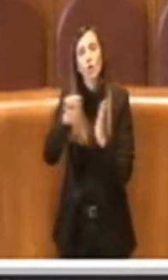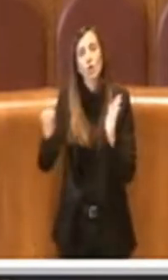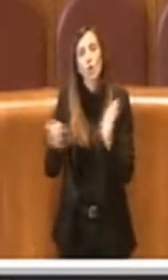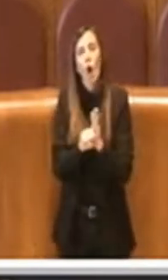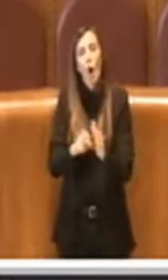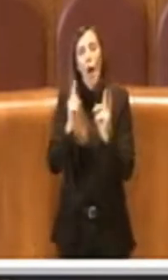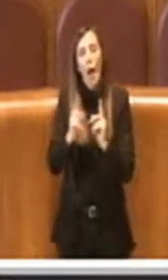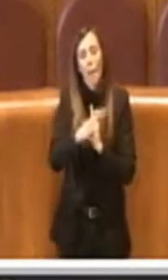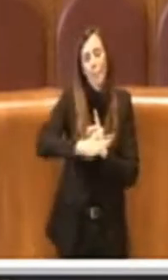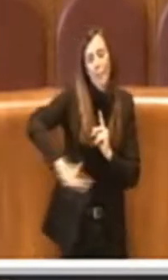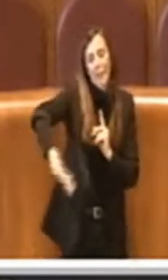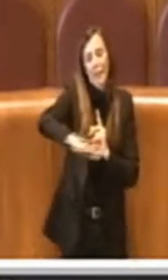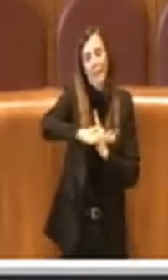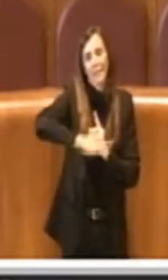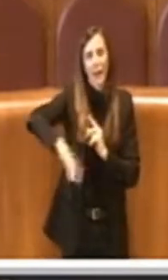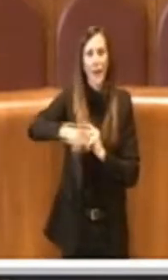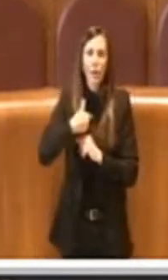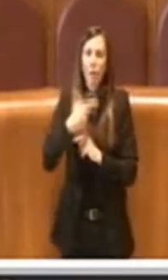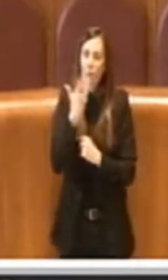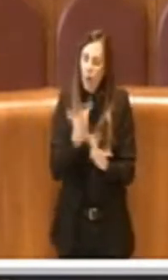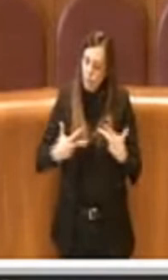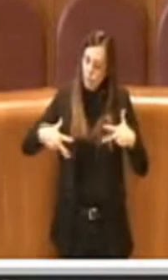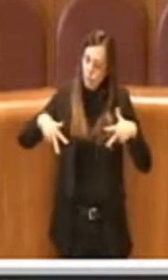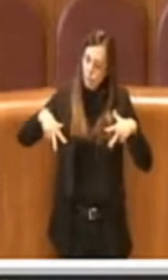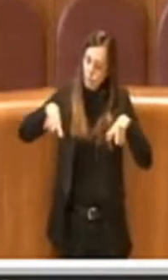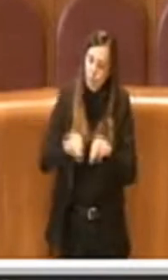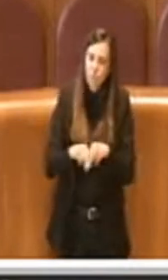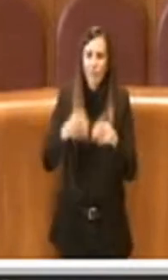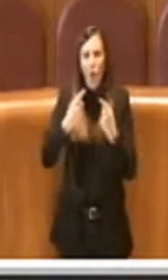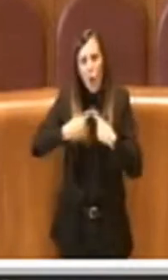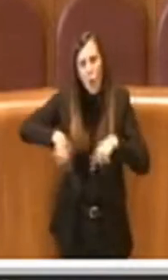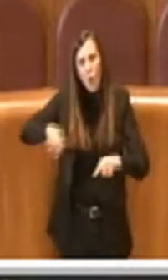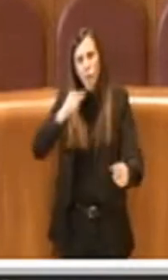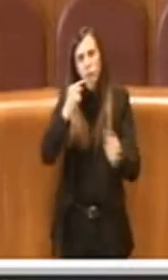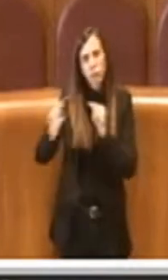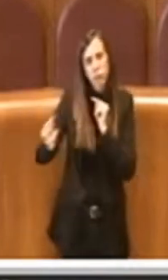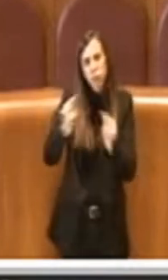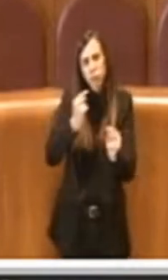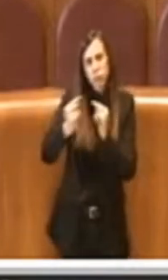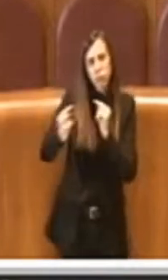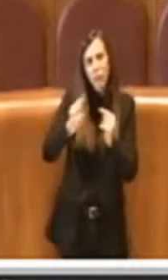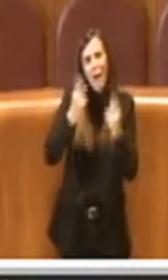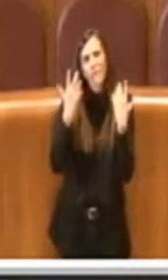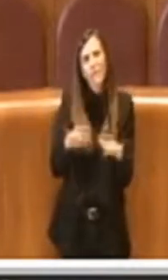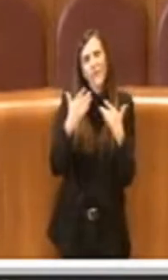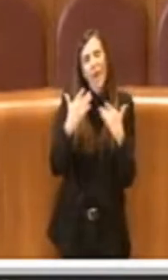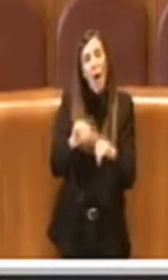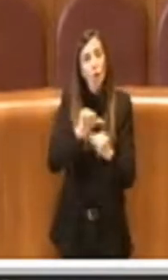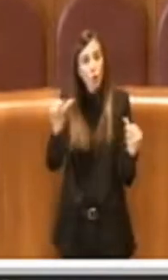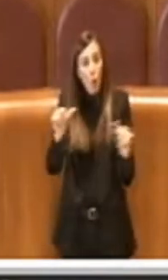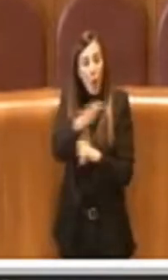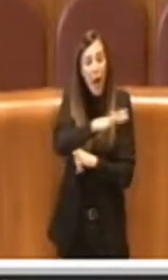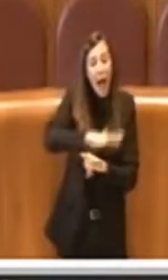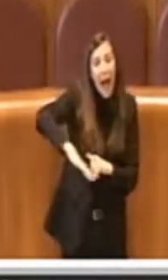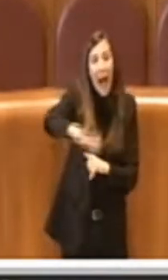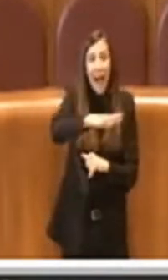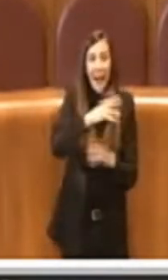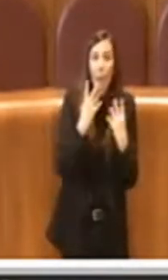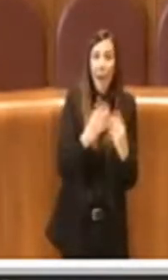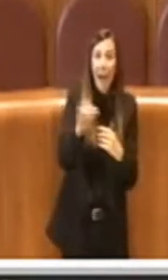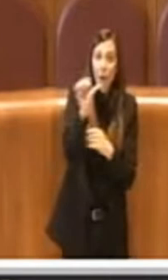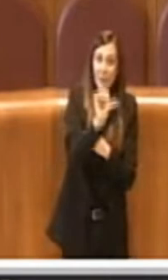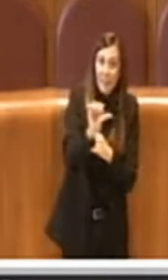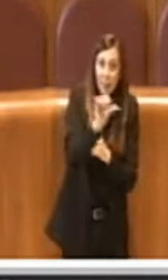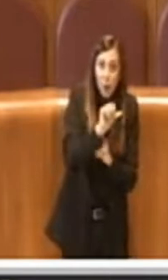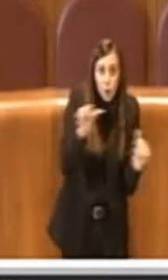'area. Ci tenevo a ribadire che abbiamo trattato non solo il tema dell'area del parco della Serenissima